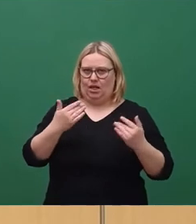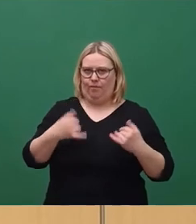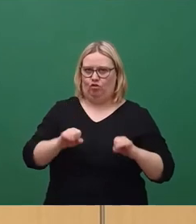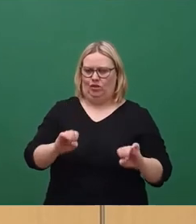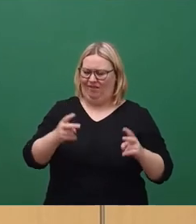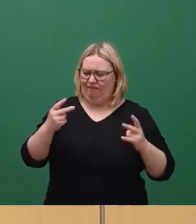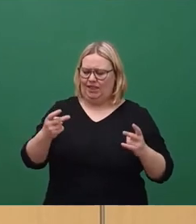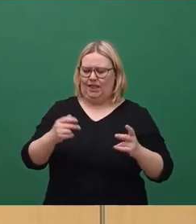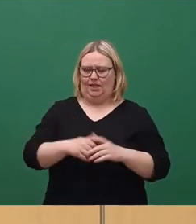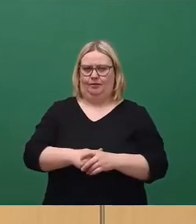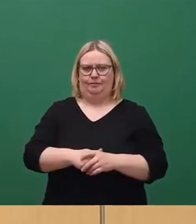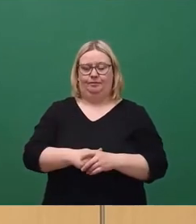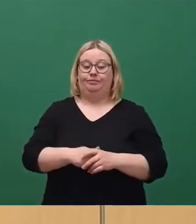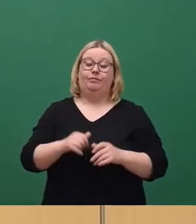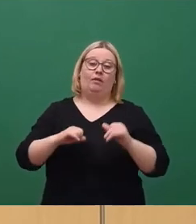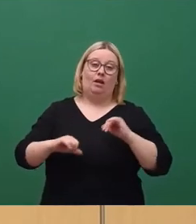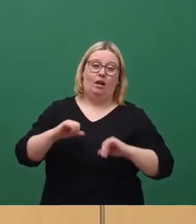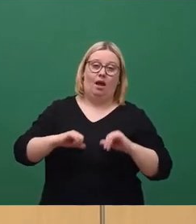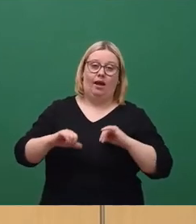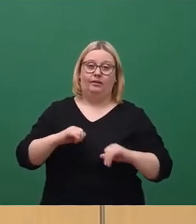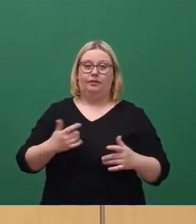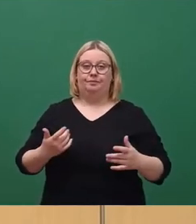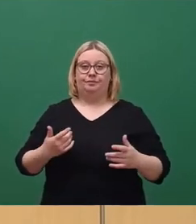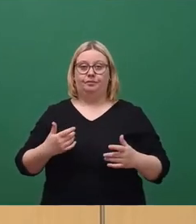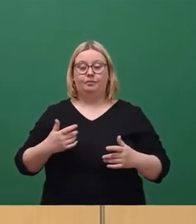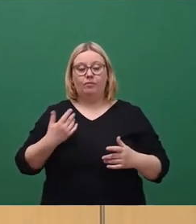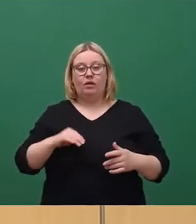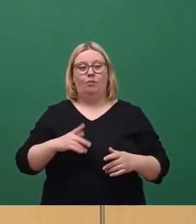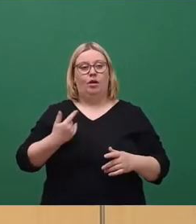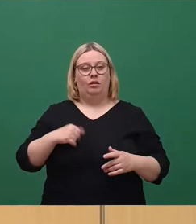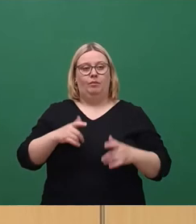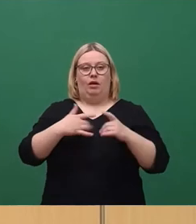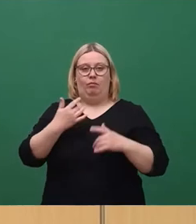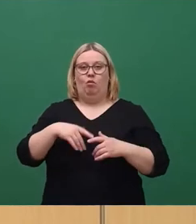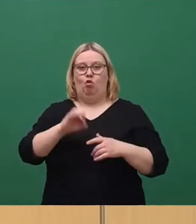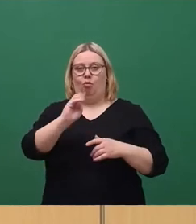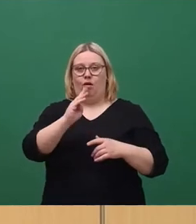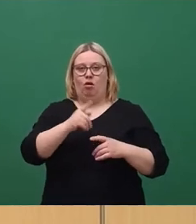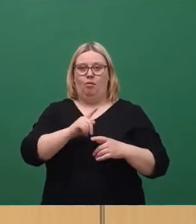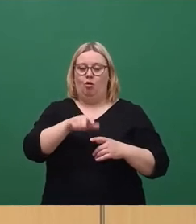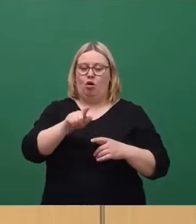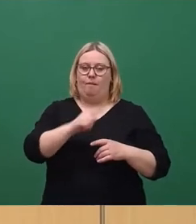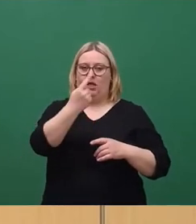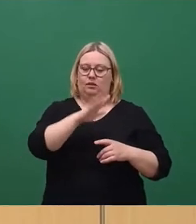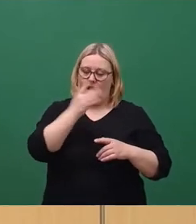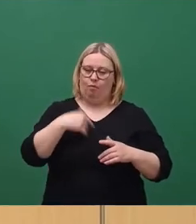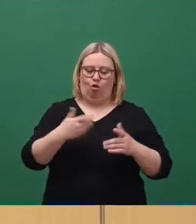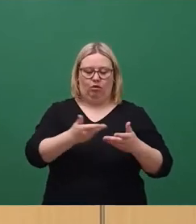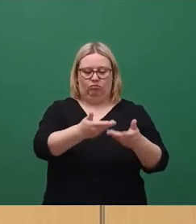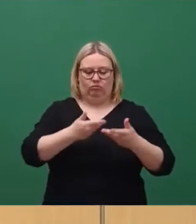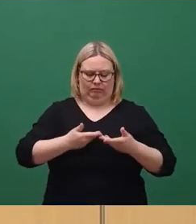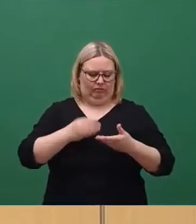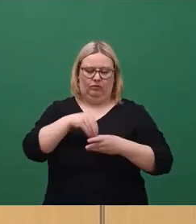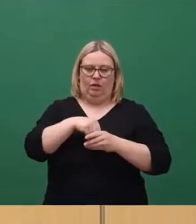ist. Leider war im Paket des OBs davon nichts zu sehen. In der Beschlussfassung des federführenden Ausschusses ist nun